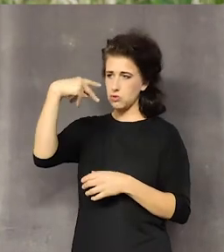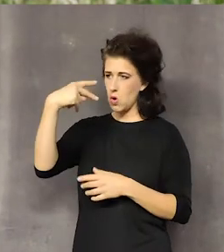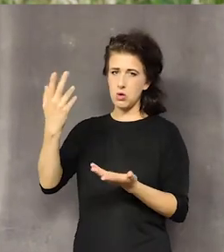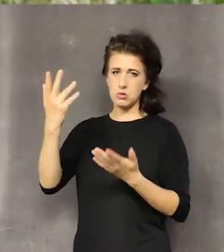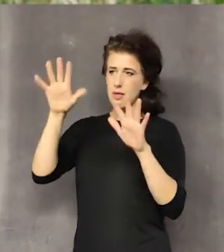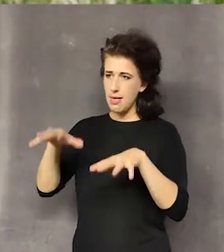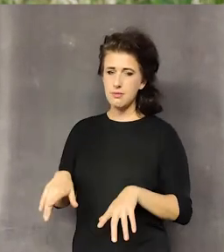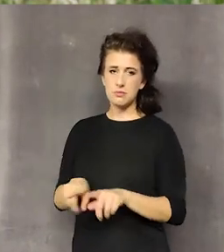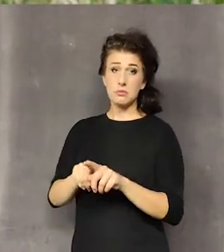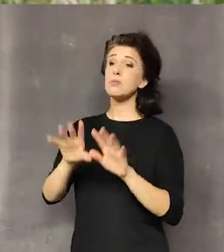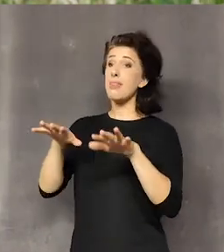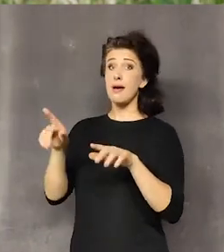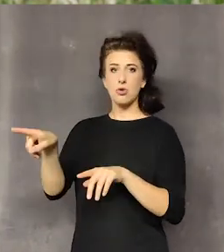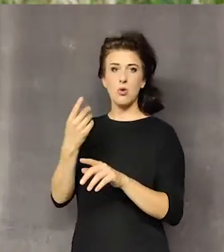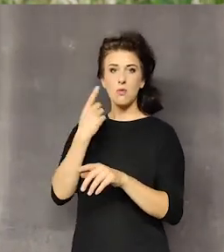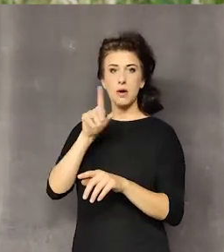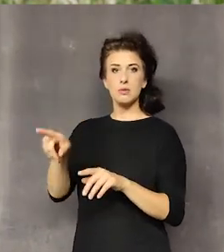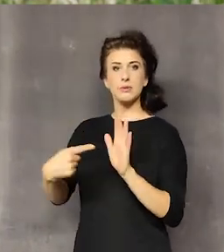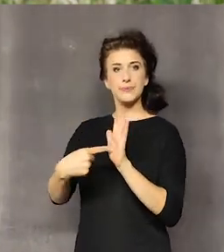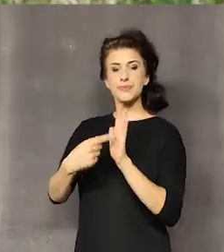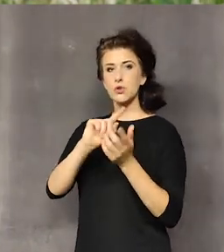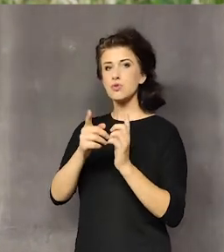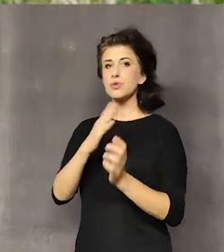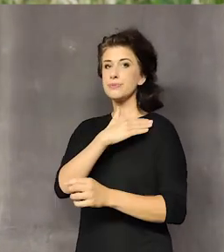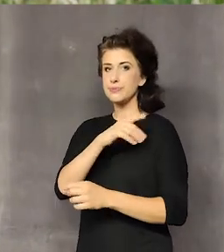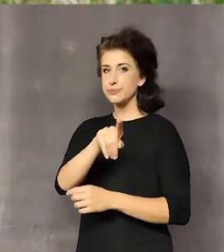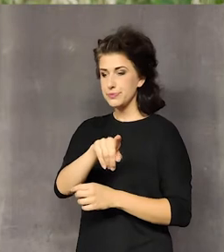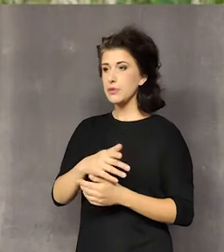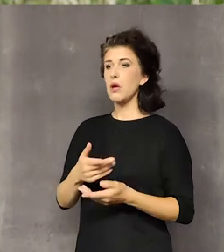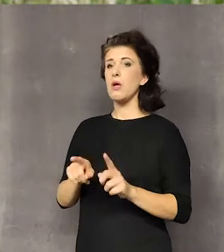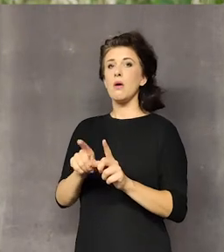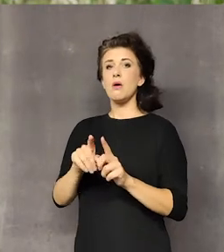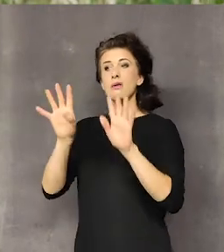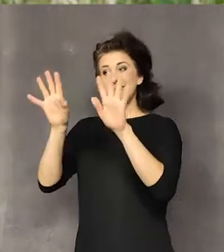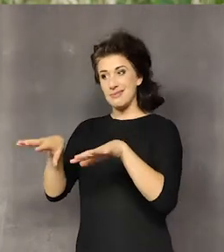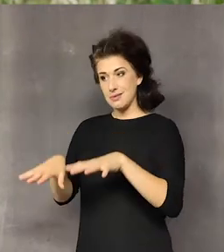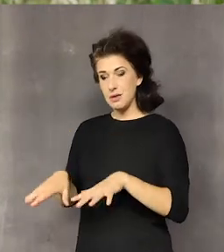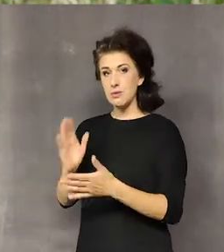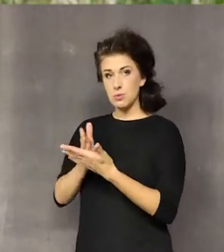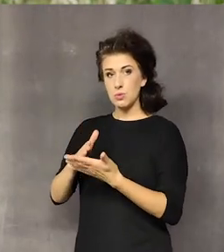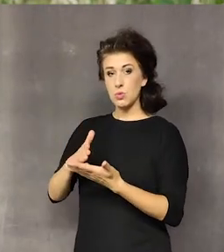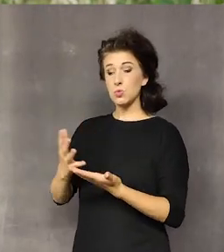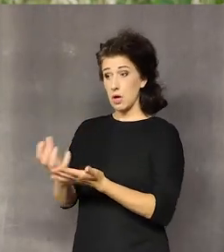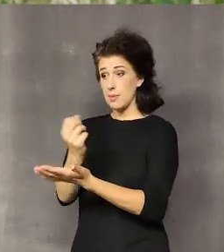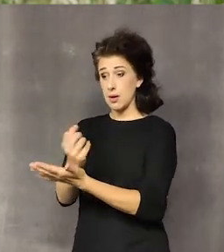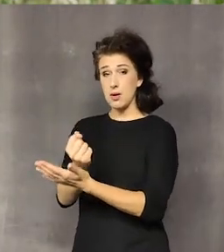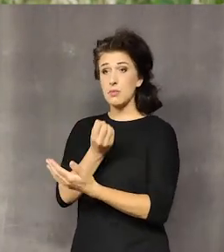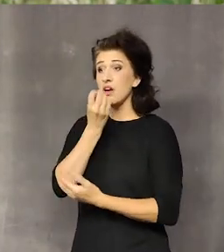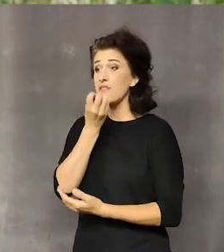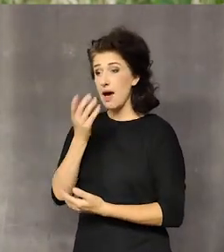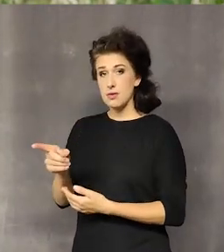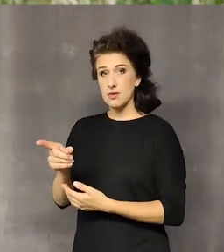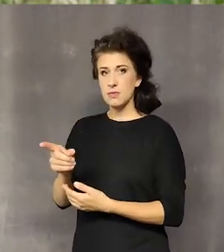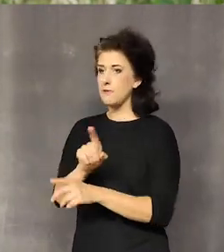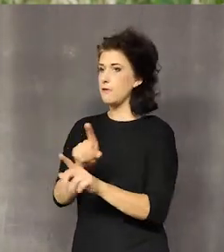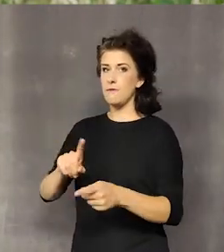Jeśli chodzi właśnie o deszcze też, bo też trzeba zwrócić uwagę. Deszcze, rosa. Jeśli pozyskujemy rośliny kwiatowe, nie